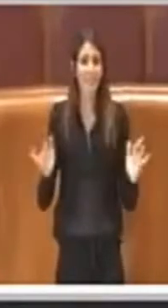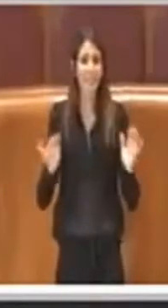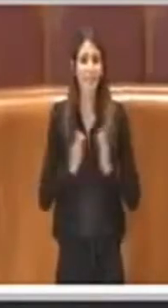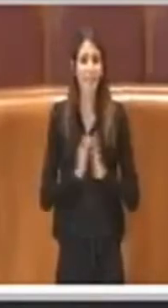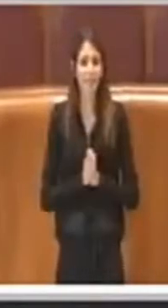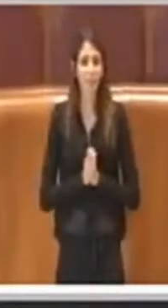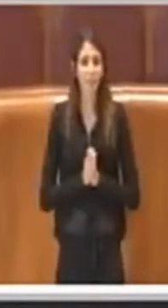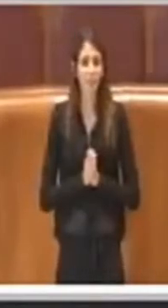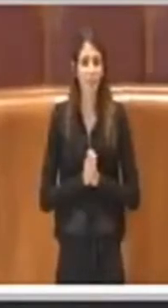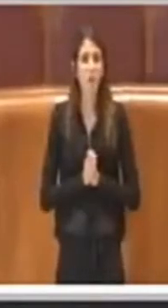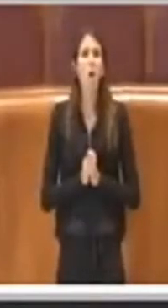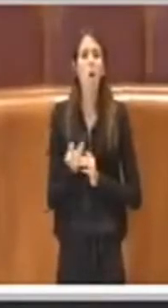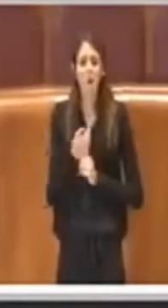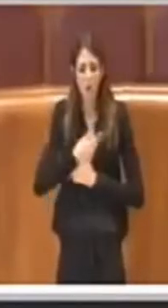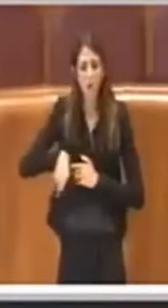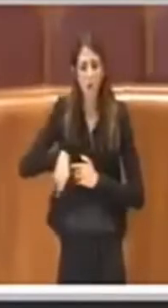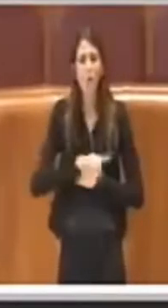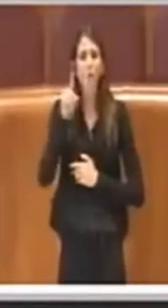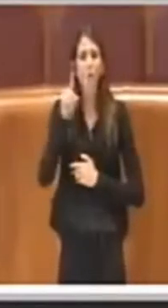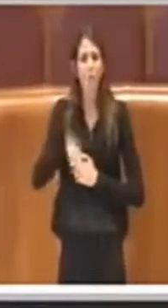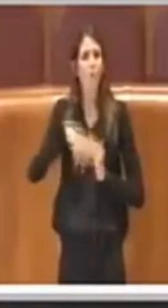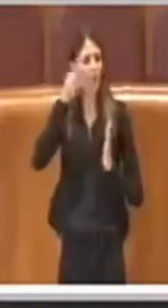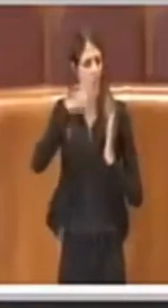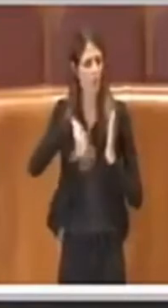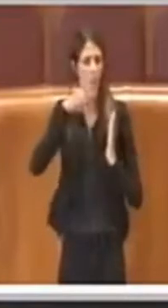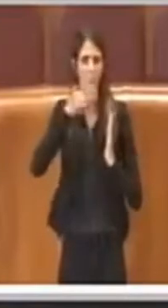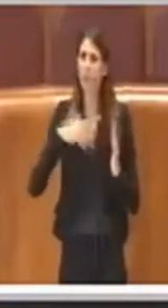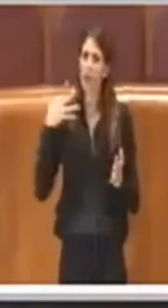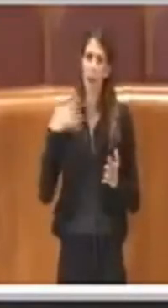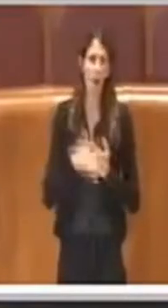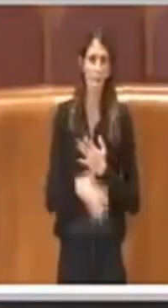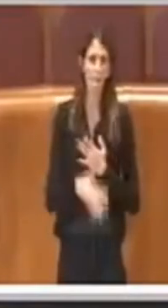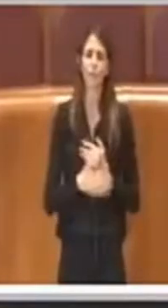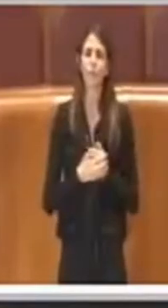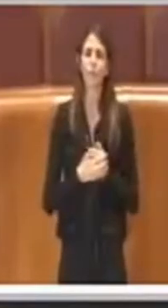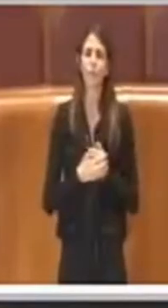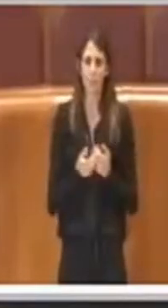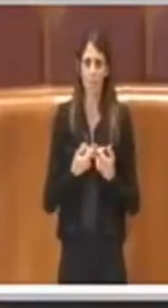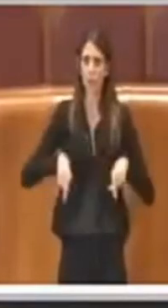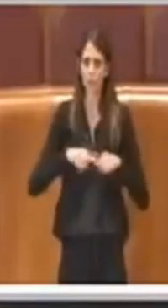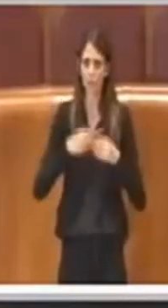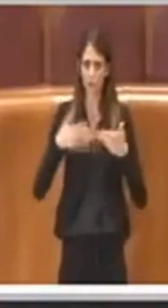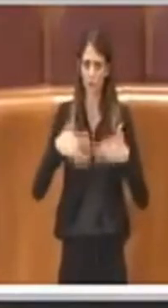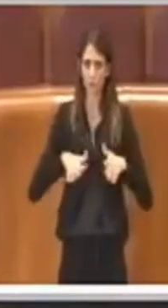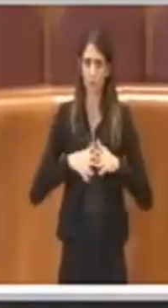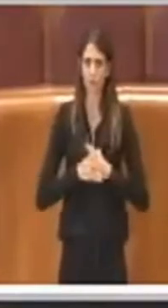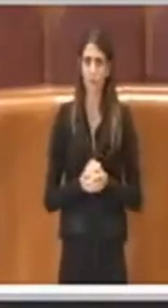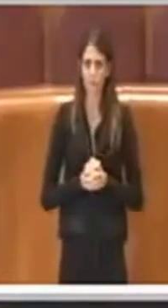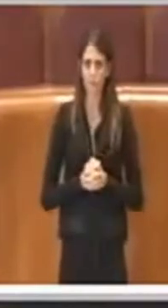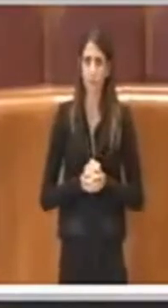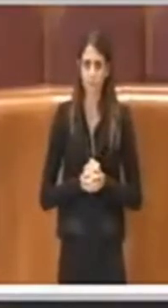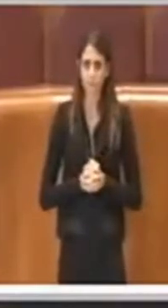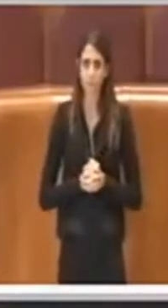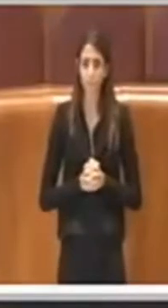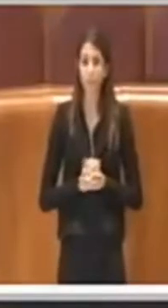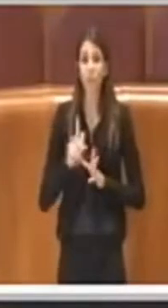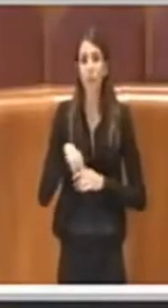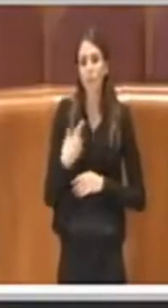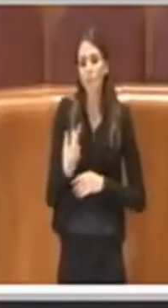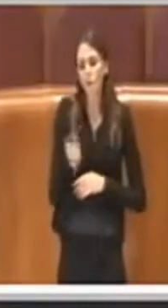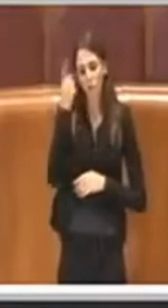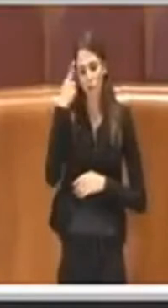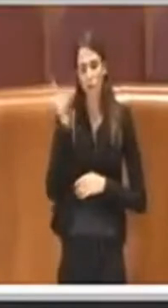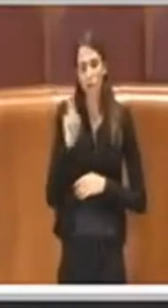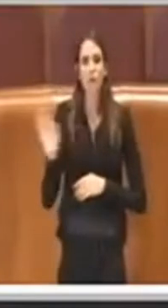intervento, così come l'abbiamo letta e approfondita tutti quanti noi in commissione. Poi non so se è